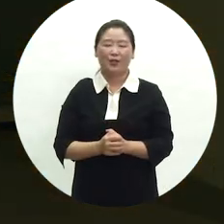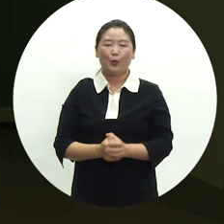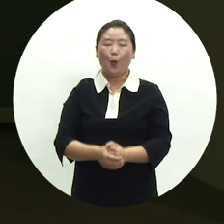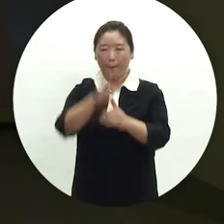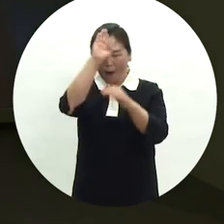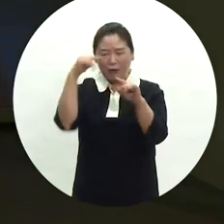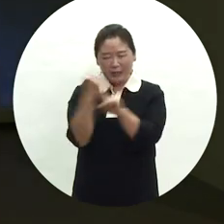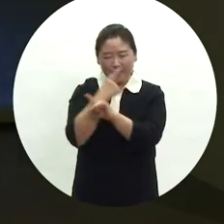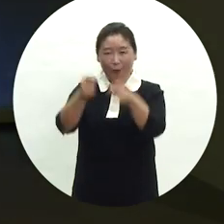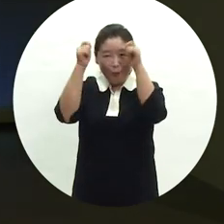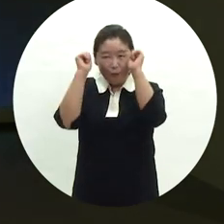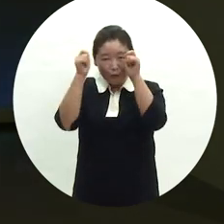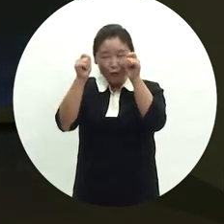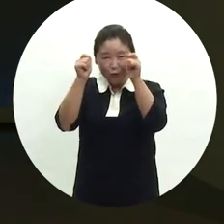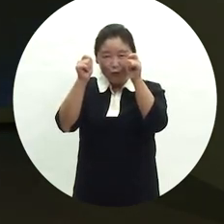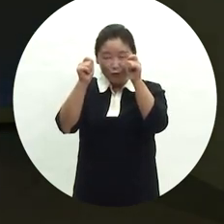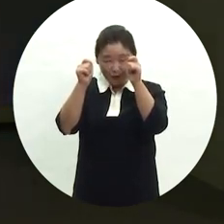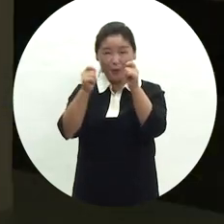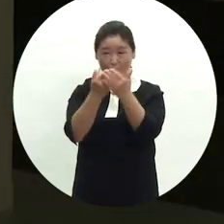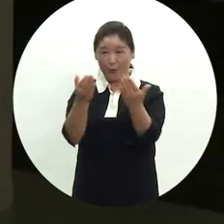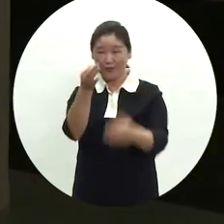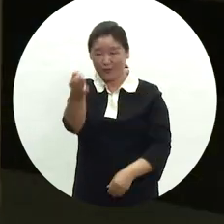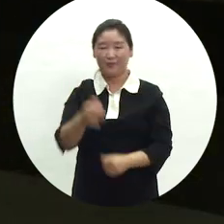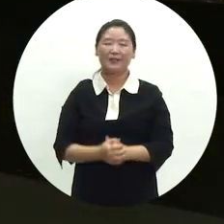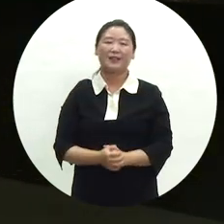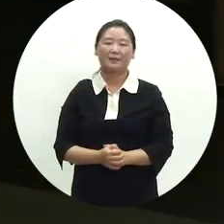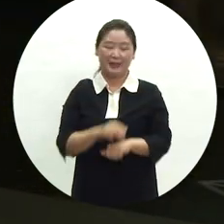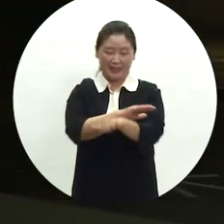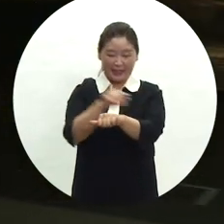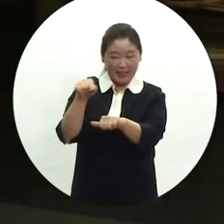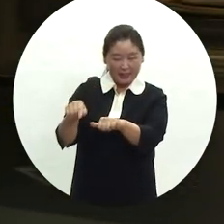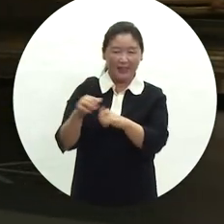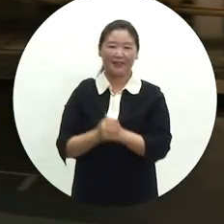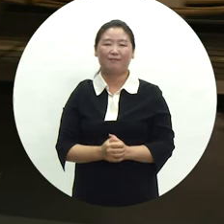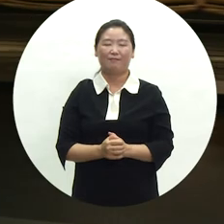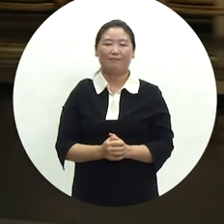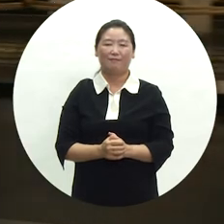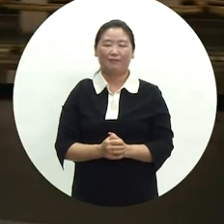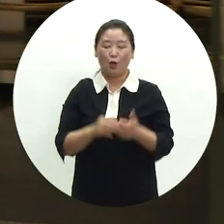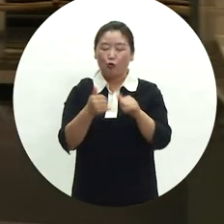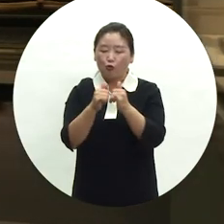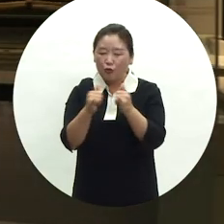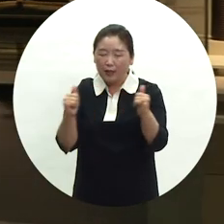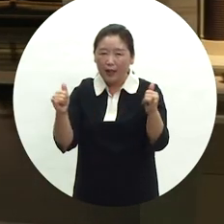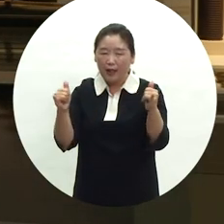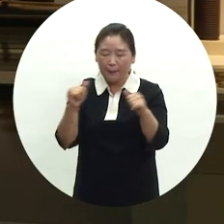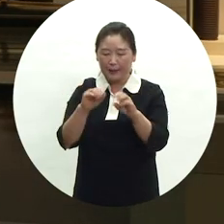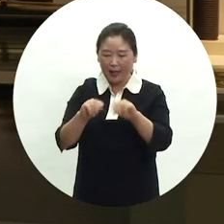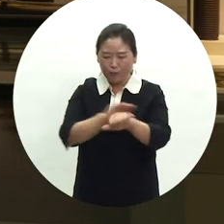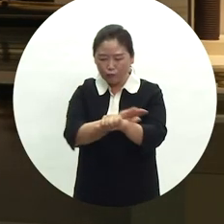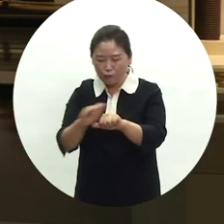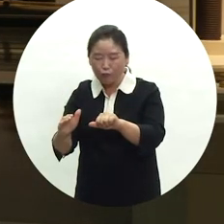영상을 통해 전시하고 있습니다. 상례 코너에서는 상례는 죽은 사람을 땅에